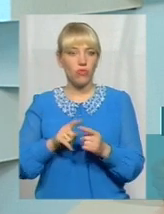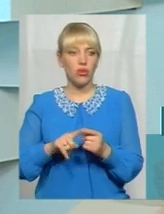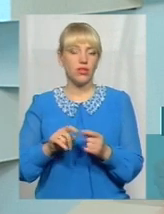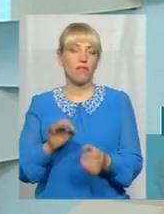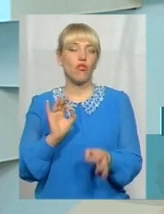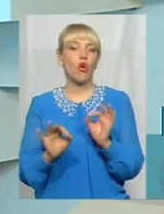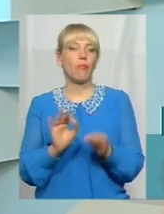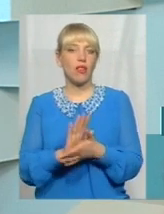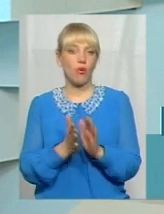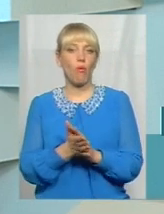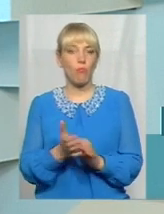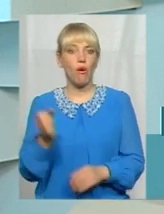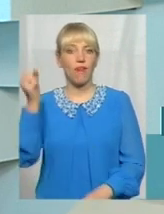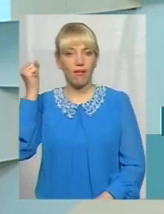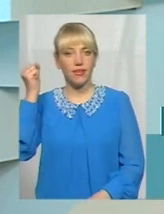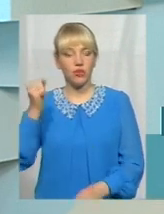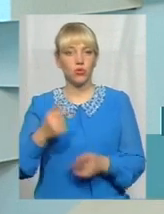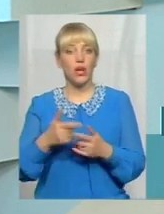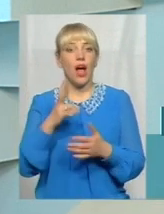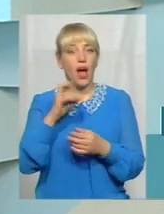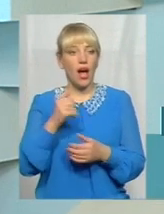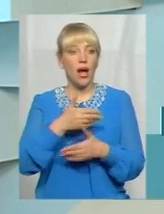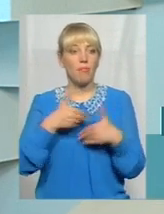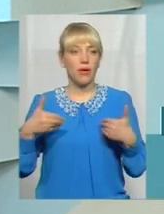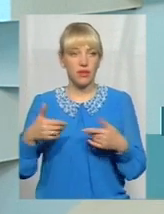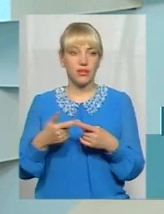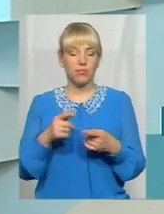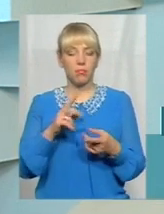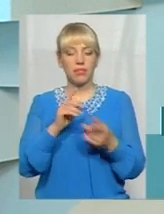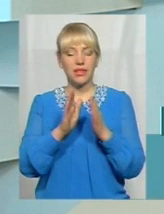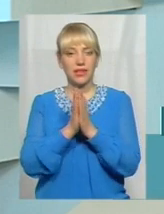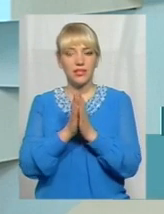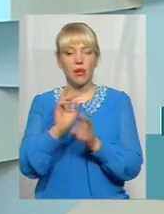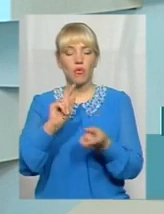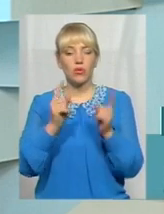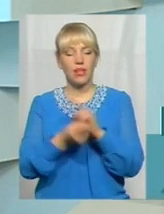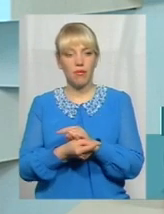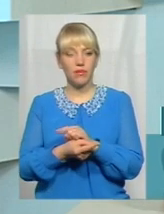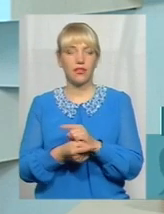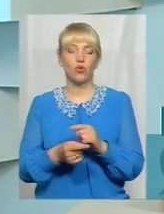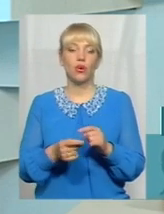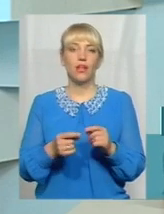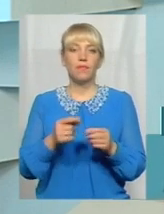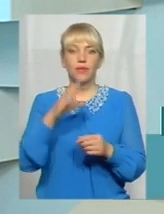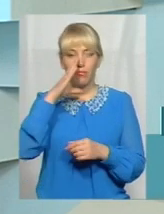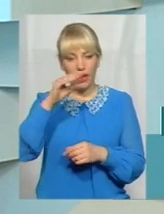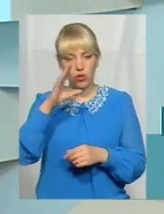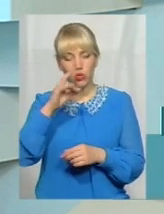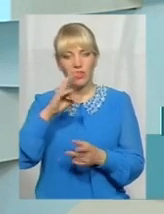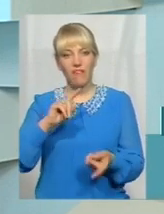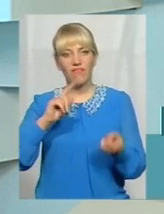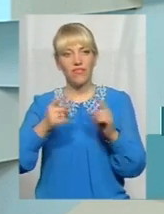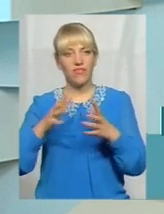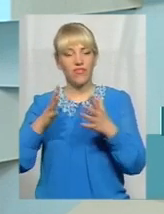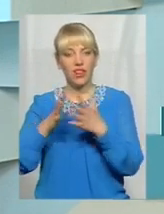нормальних умовах. Тому петиція про заміну маршруток на великогабаритний